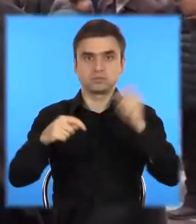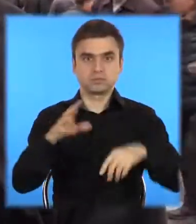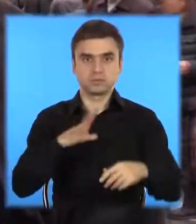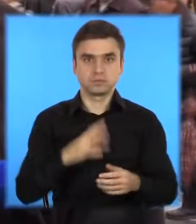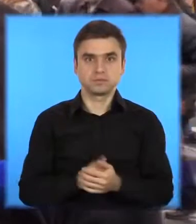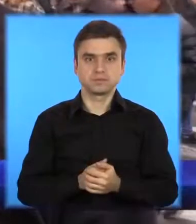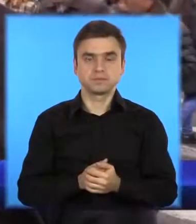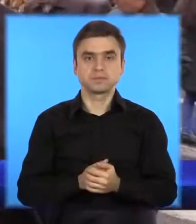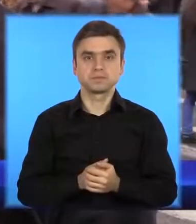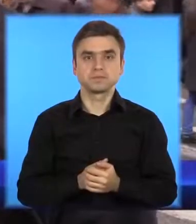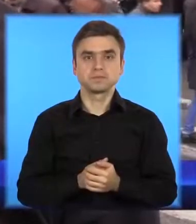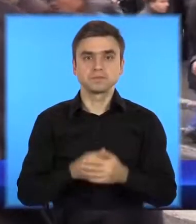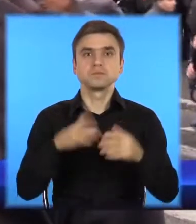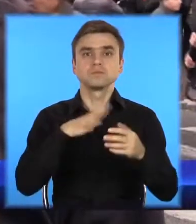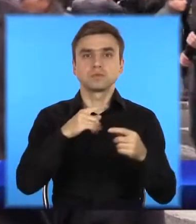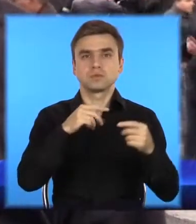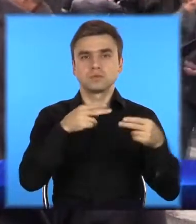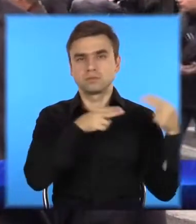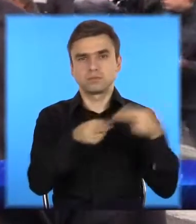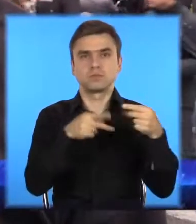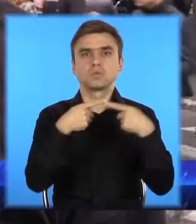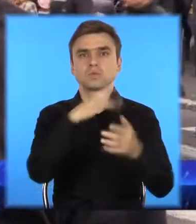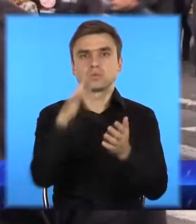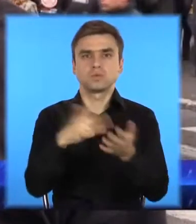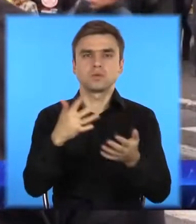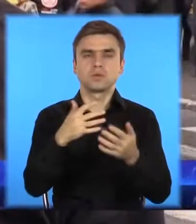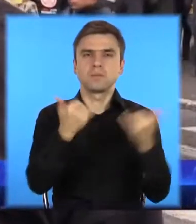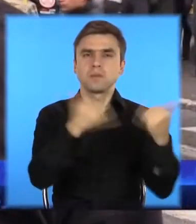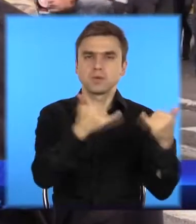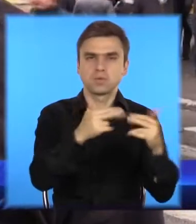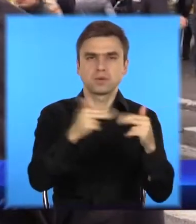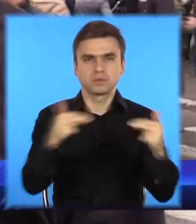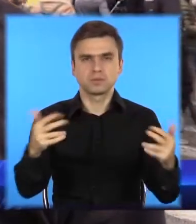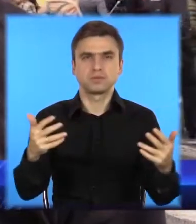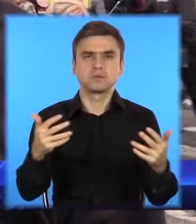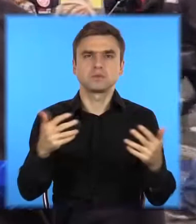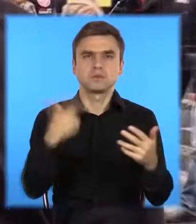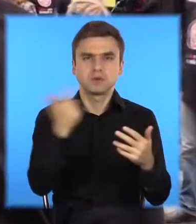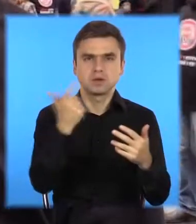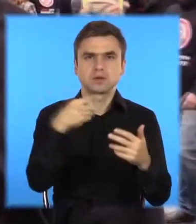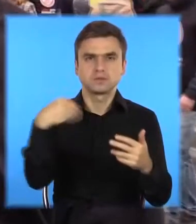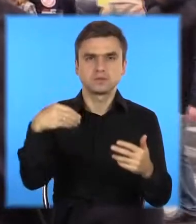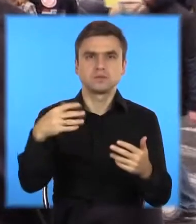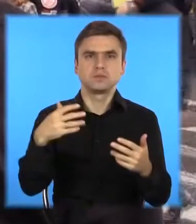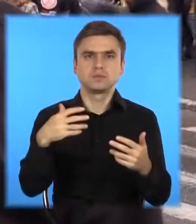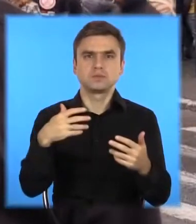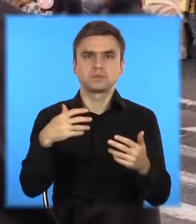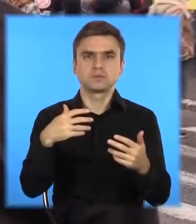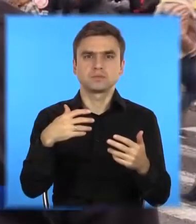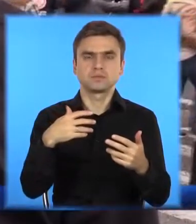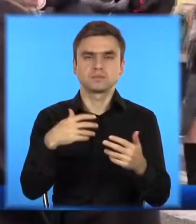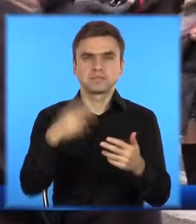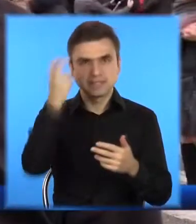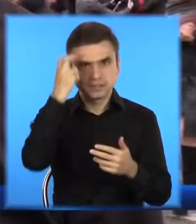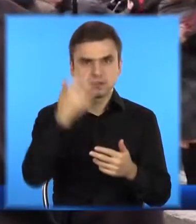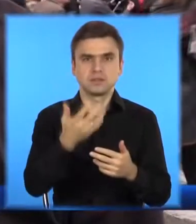Почали підключатися до цього руху інших міст. Це Маріуполь, Дніпропетровськ, Харьков, Запорож